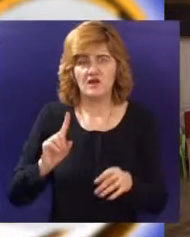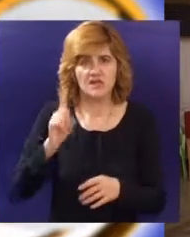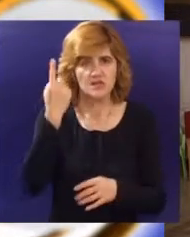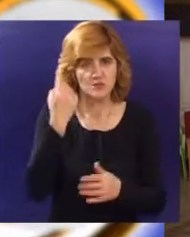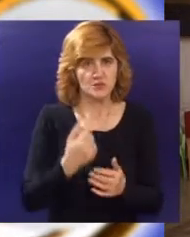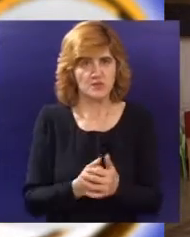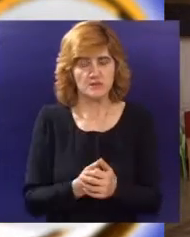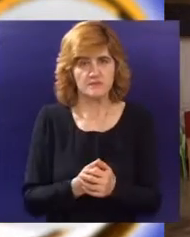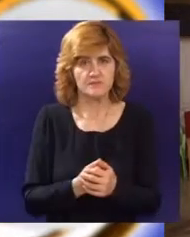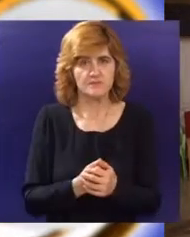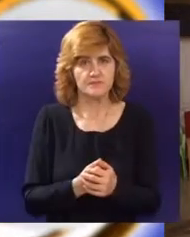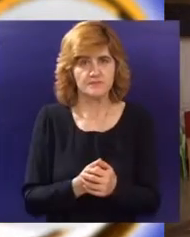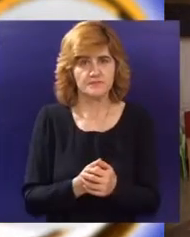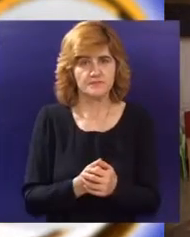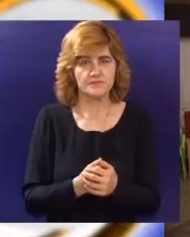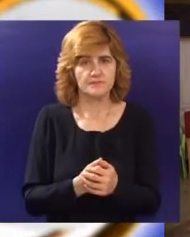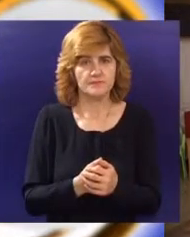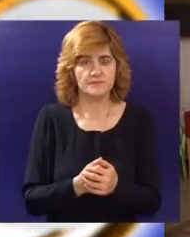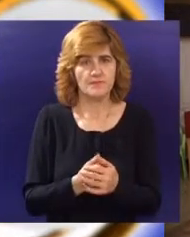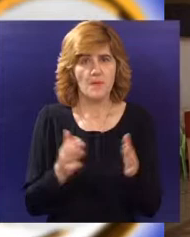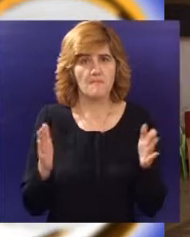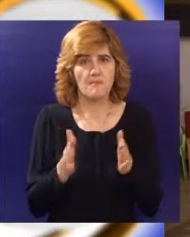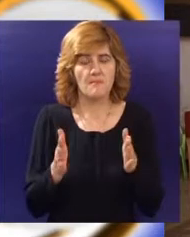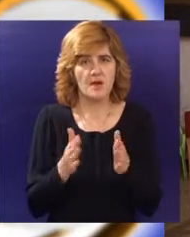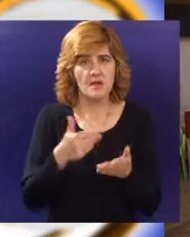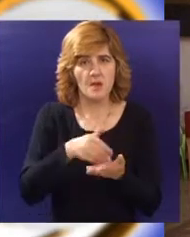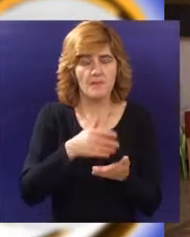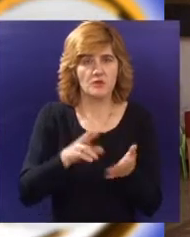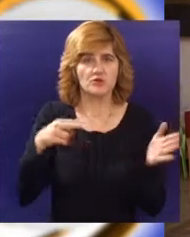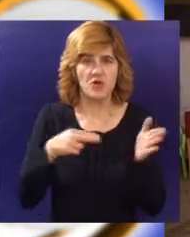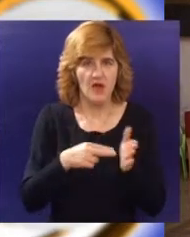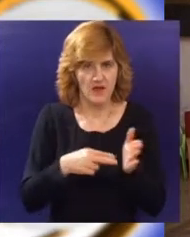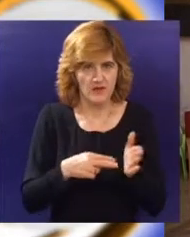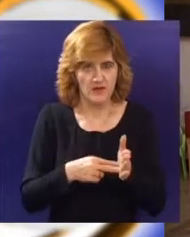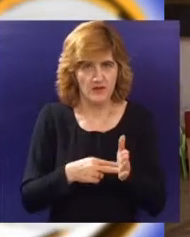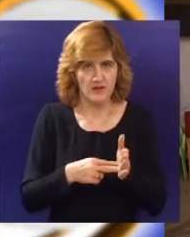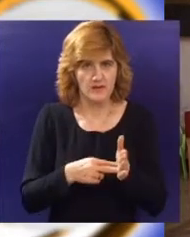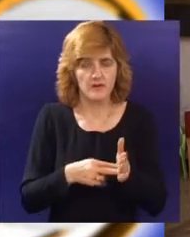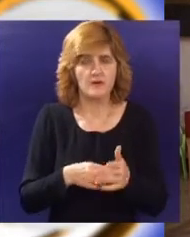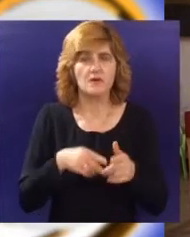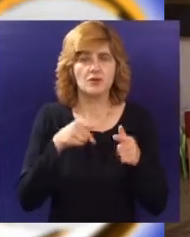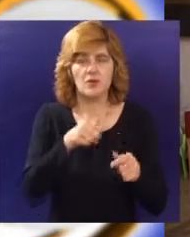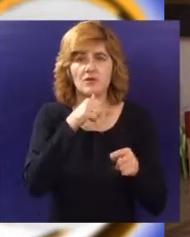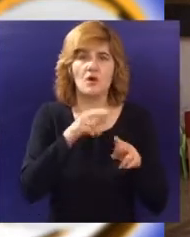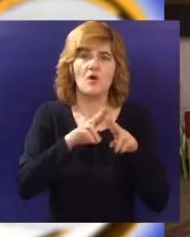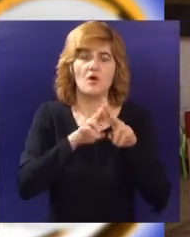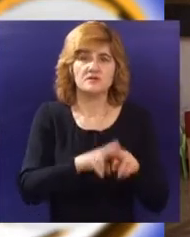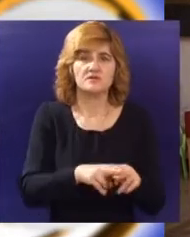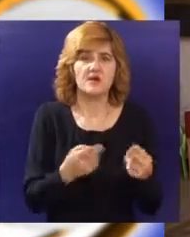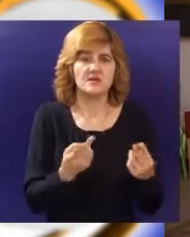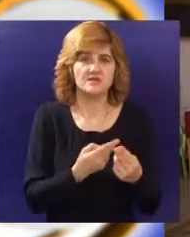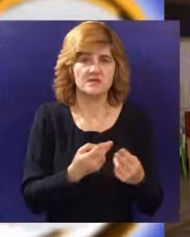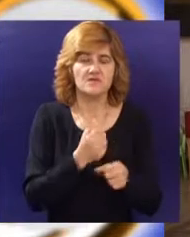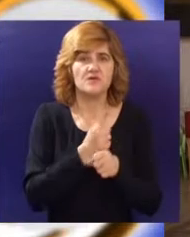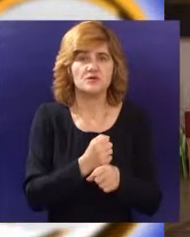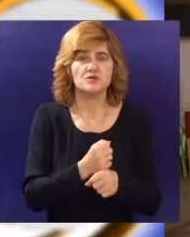rezultate. Rezultate u smislu manje potrošnje električne energije a samim tim ostatak dela sredstava za